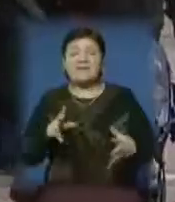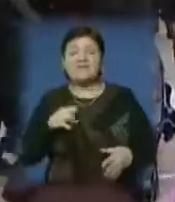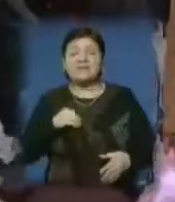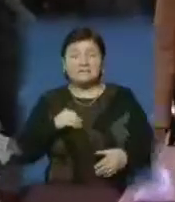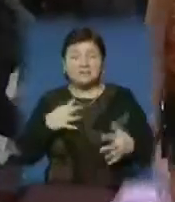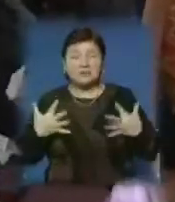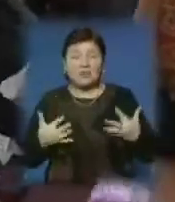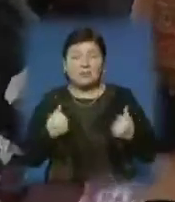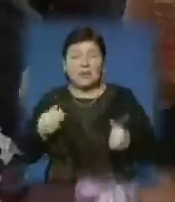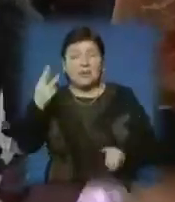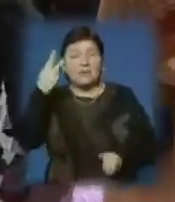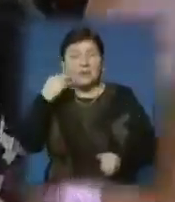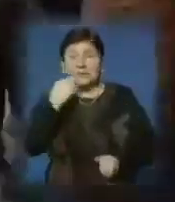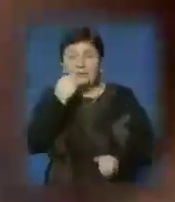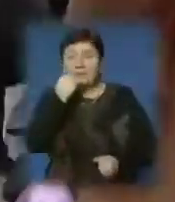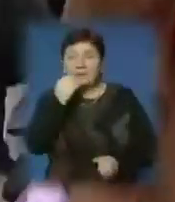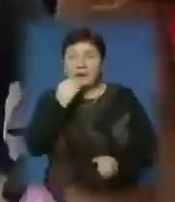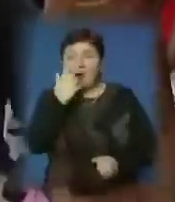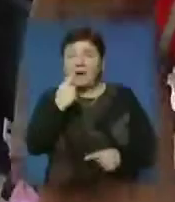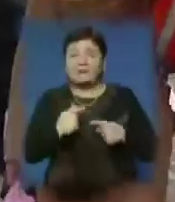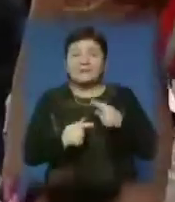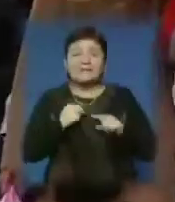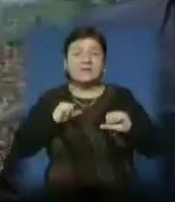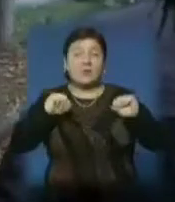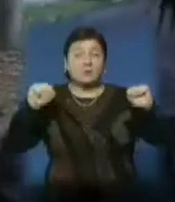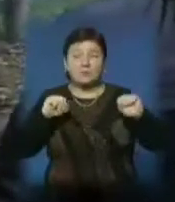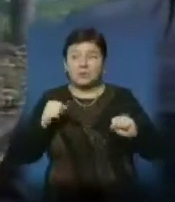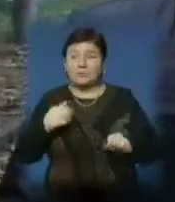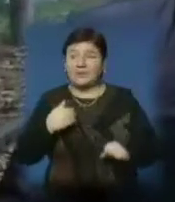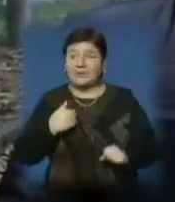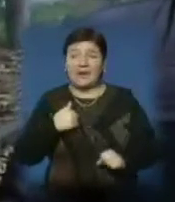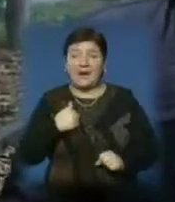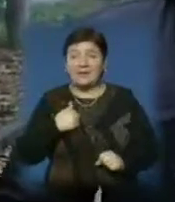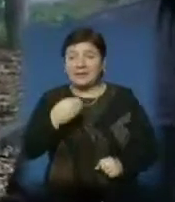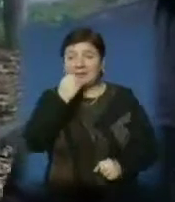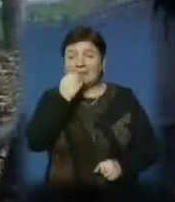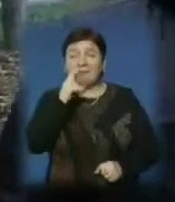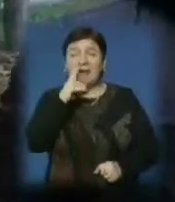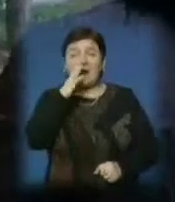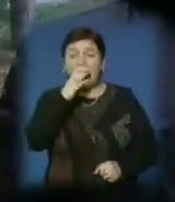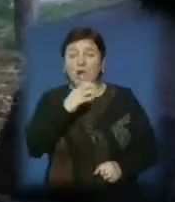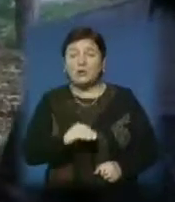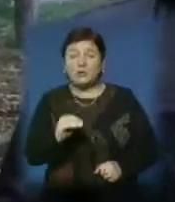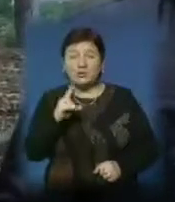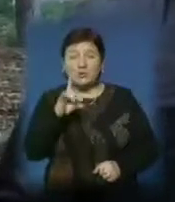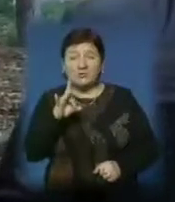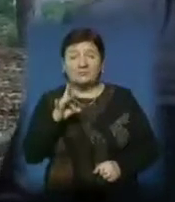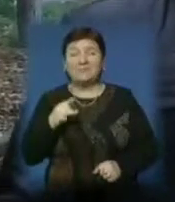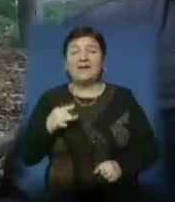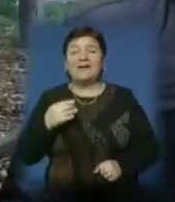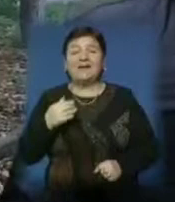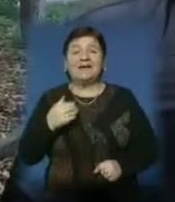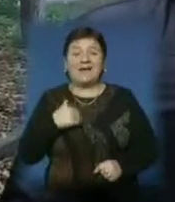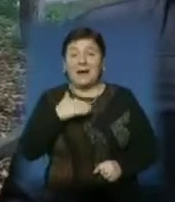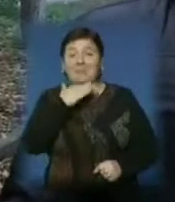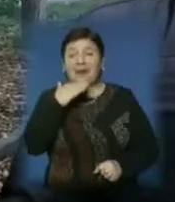віддають перевагу не модним дієтам, а традиційному заняттю спортом. «Я їм як слон, хоча по мені цього не сказати ніколи. Я,